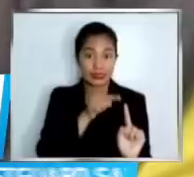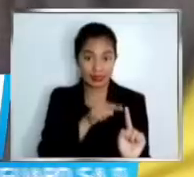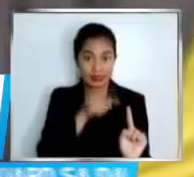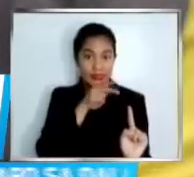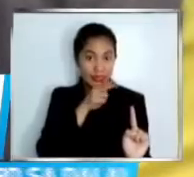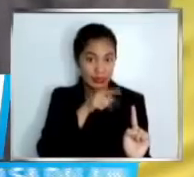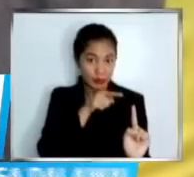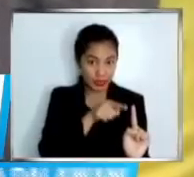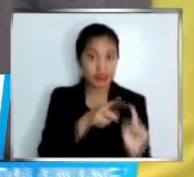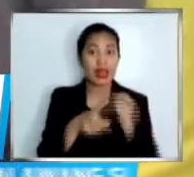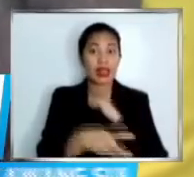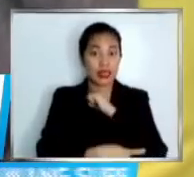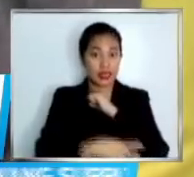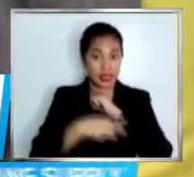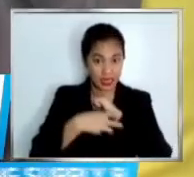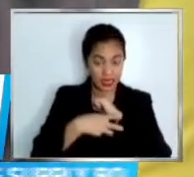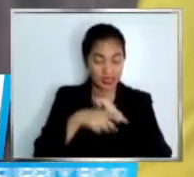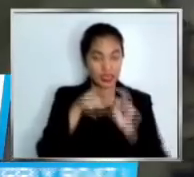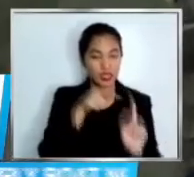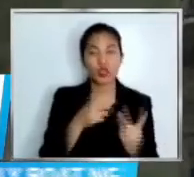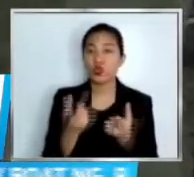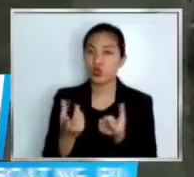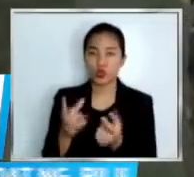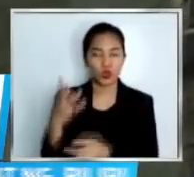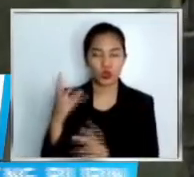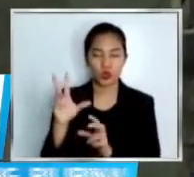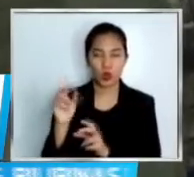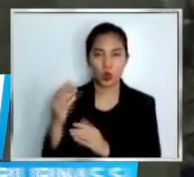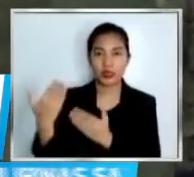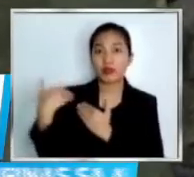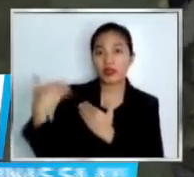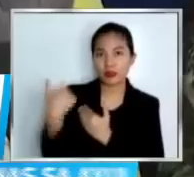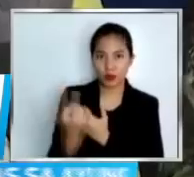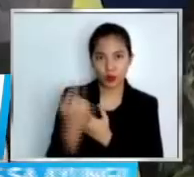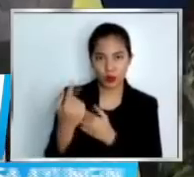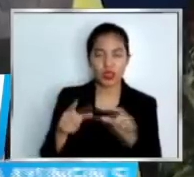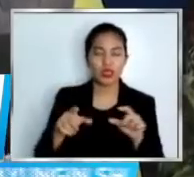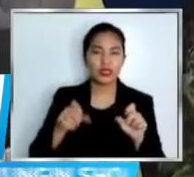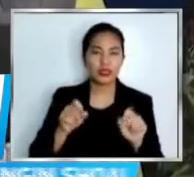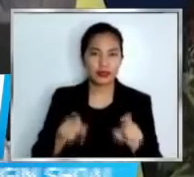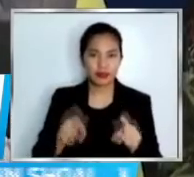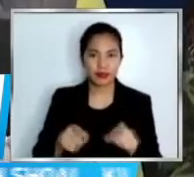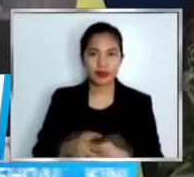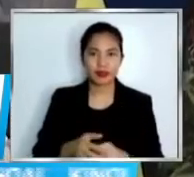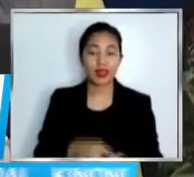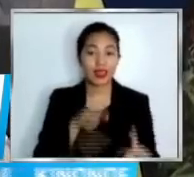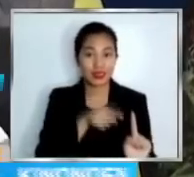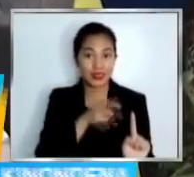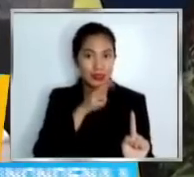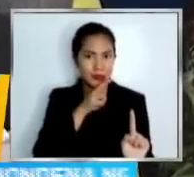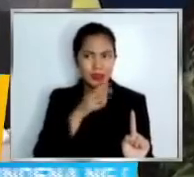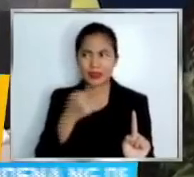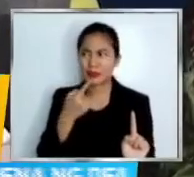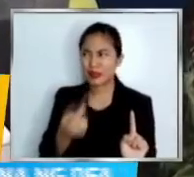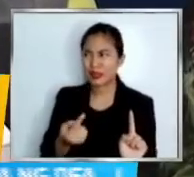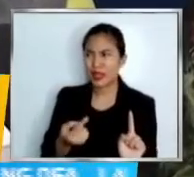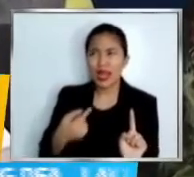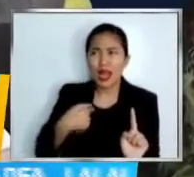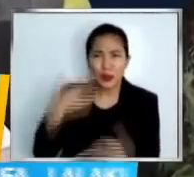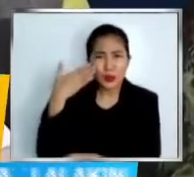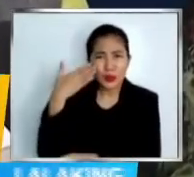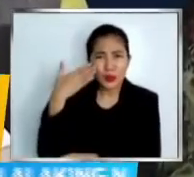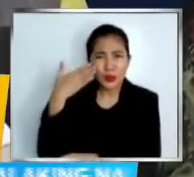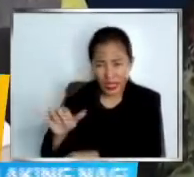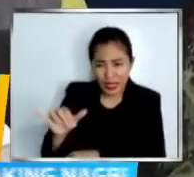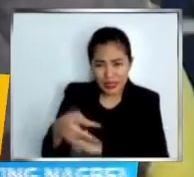Hazel. Tagabenta lang daw ito. Gate naman ng sospek, hindi niya alam na nakaw ang binibenta niya. Nabili ko, wala naman siyang passcode eh.